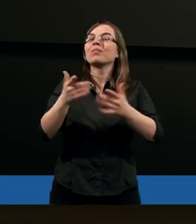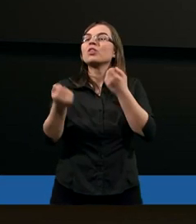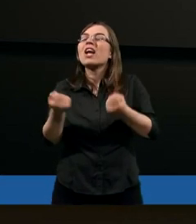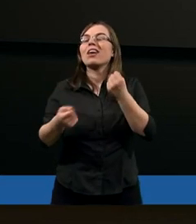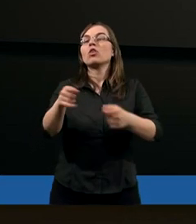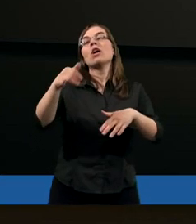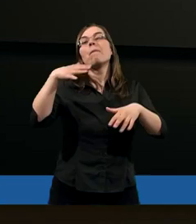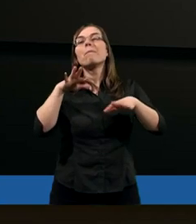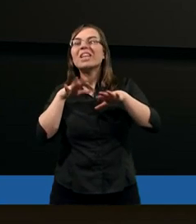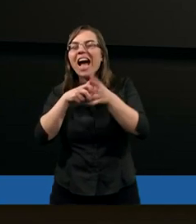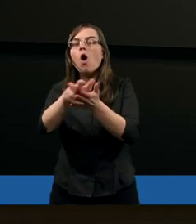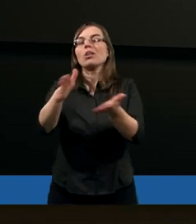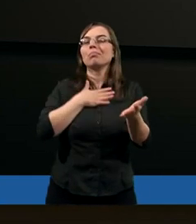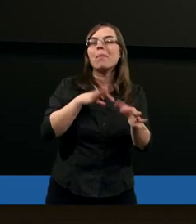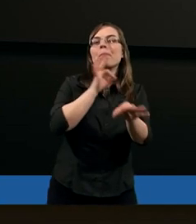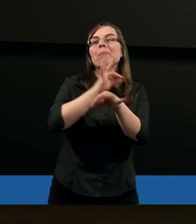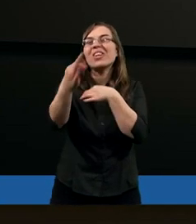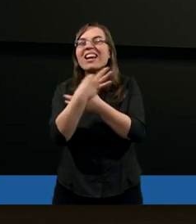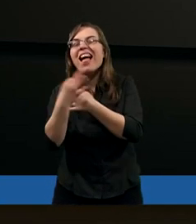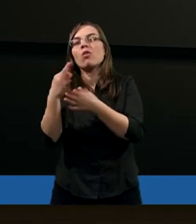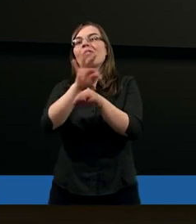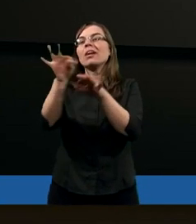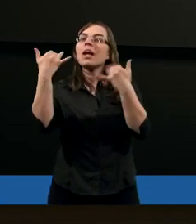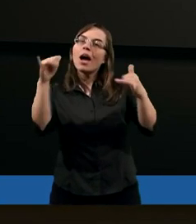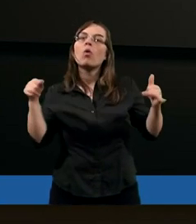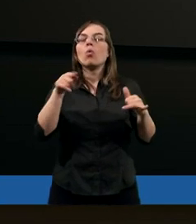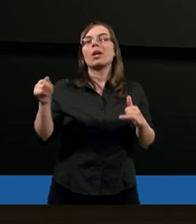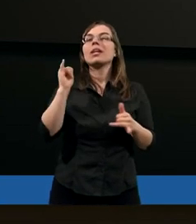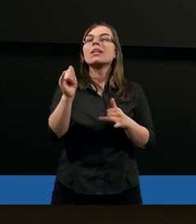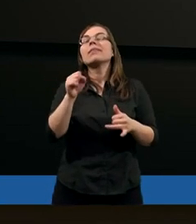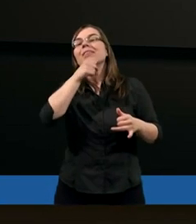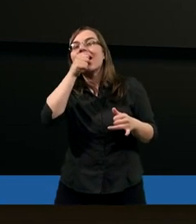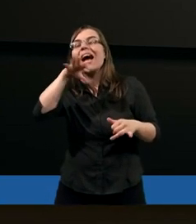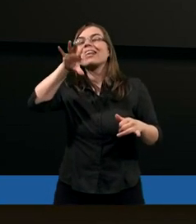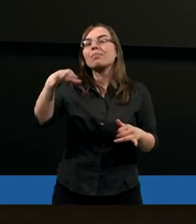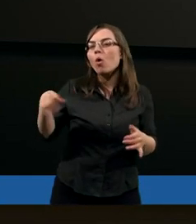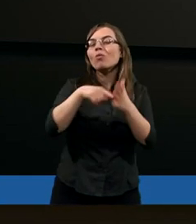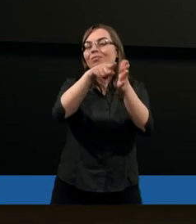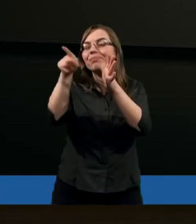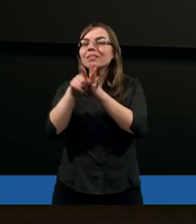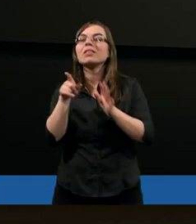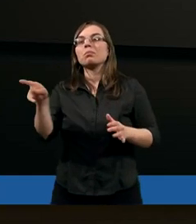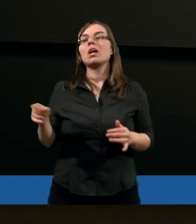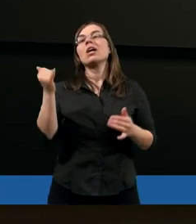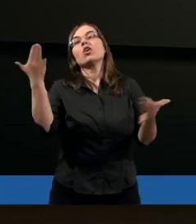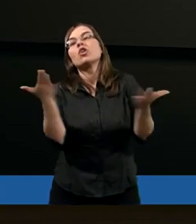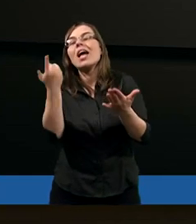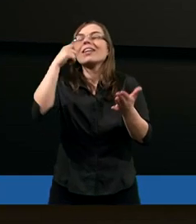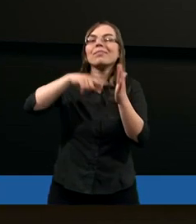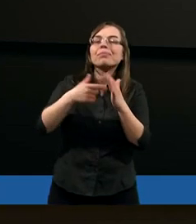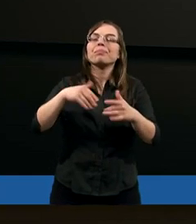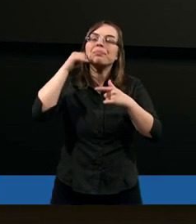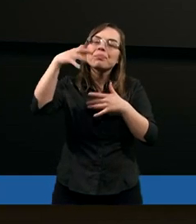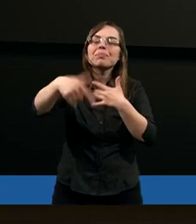prześladowania, żołnierze rzymscy w pierwszej kolejności przychodzili do domów starszych zboru. Czyli niejednokrotnie